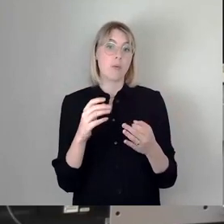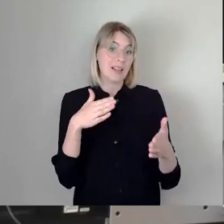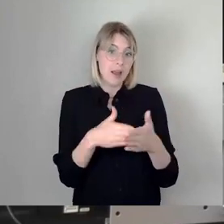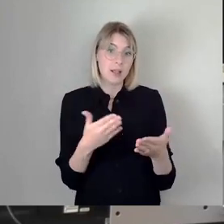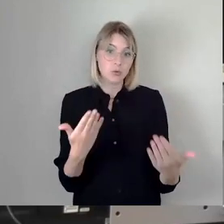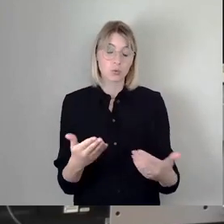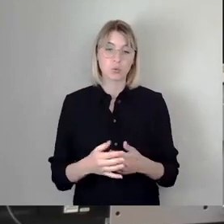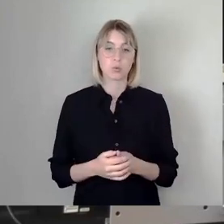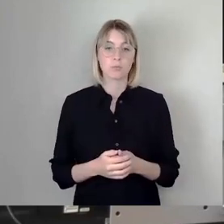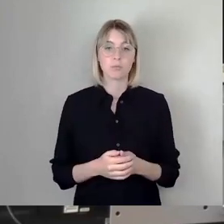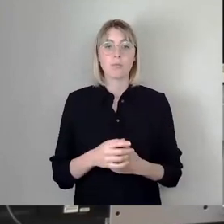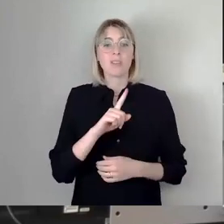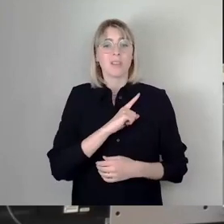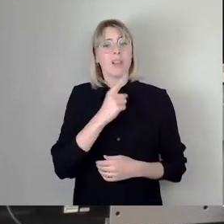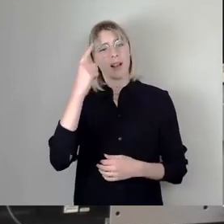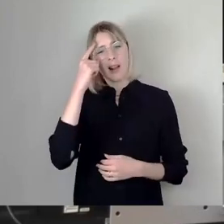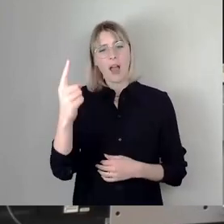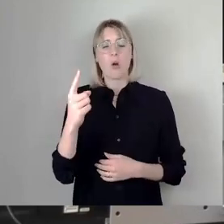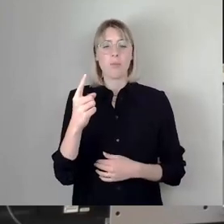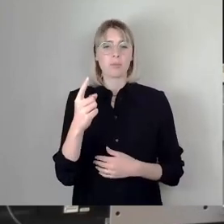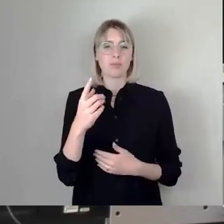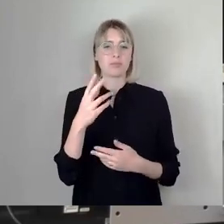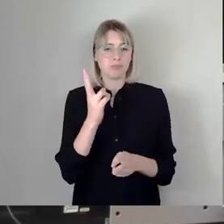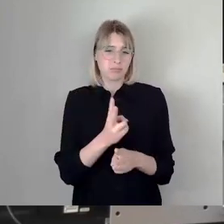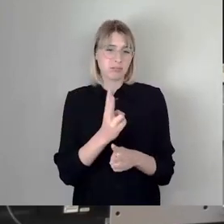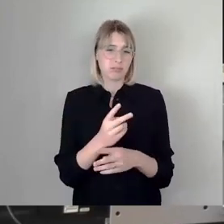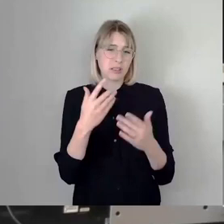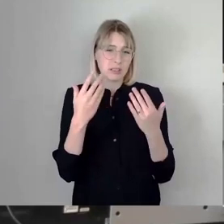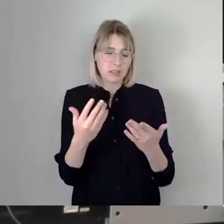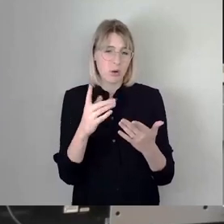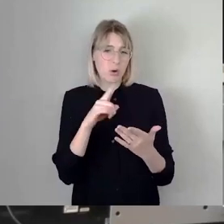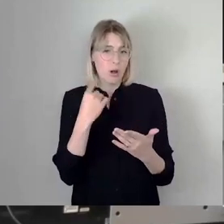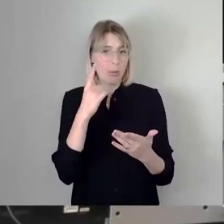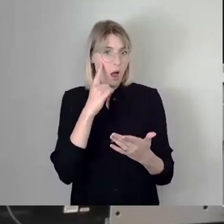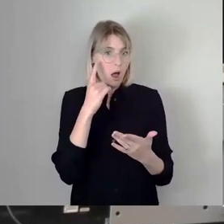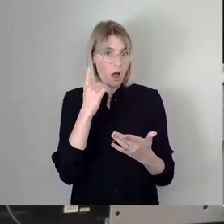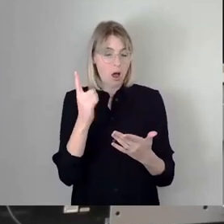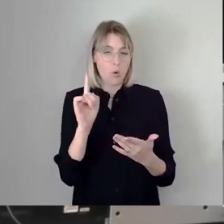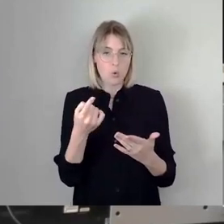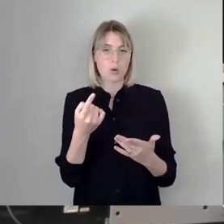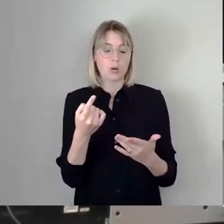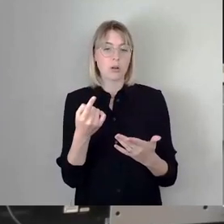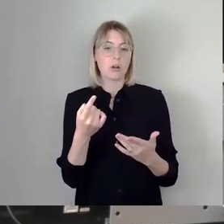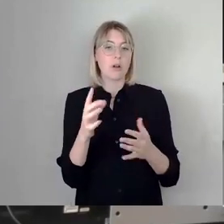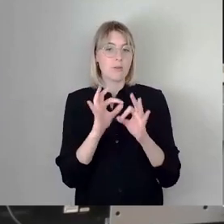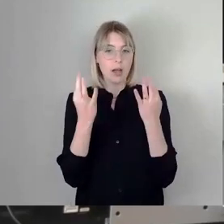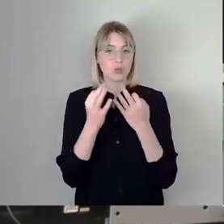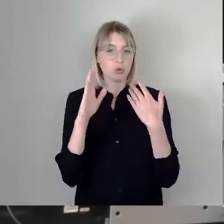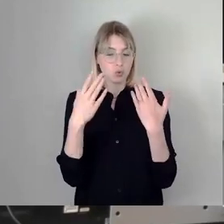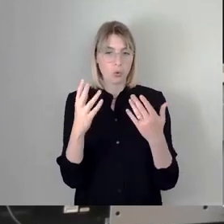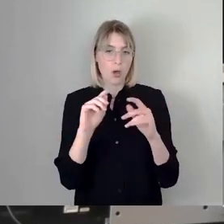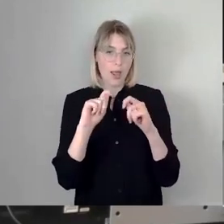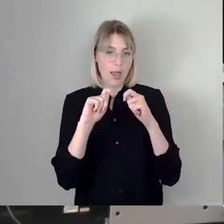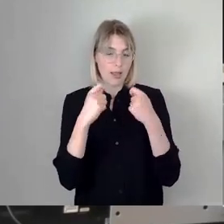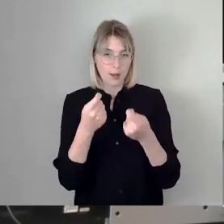dass nach wie vor, und da sind wir als Fraktion jetzt zu dem Ergebnis gekommen, wir aus